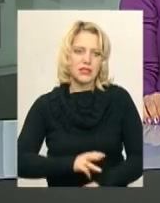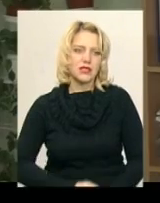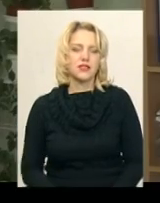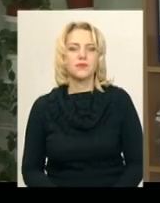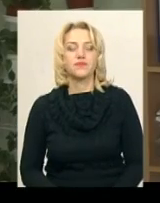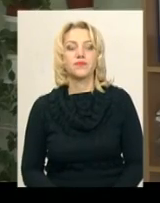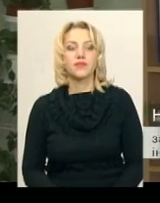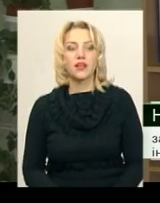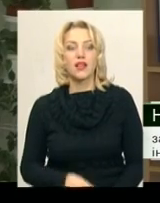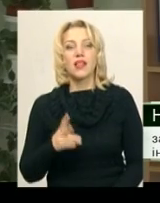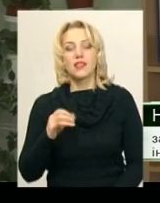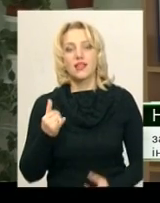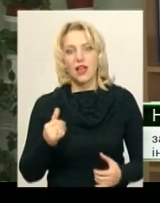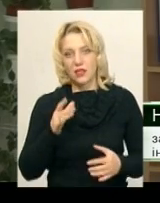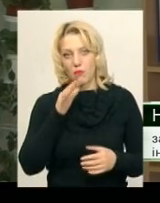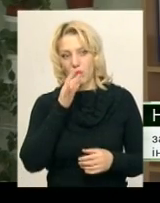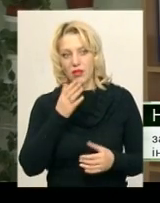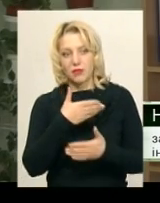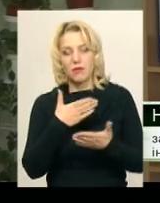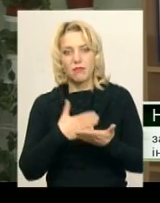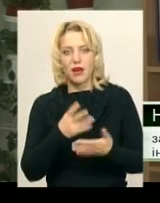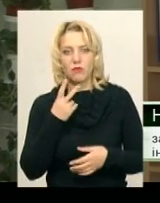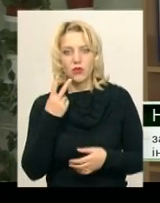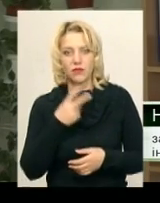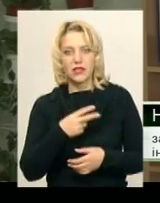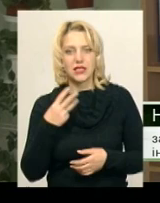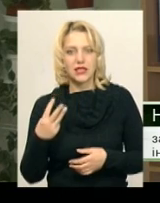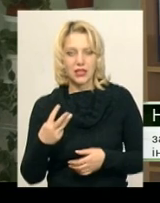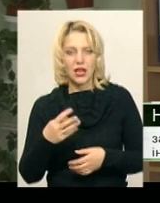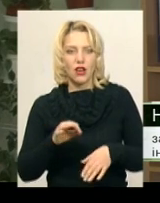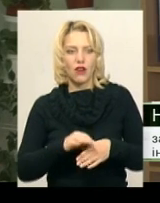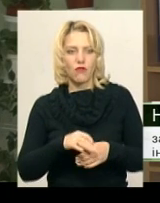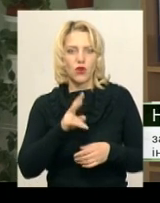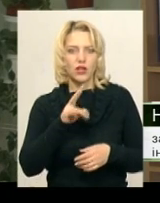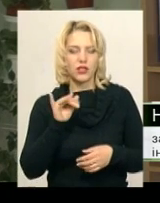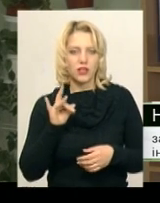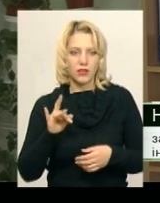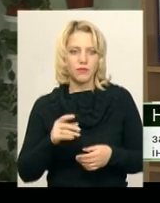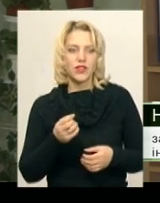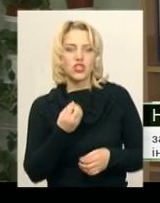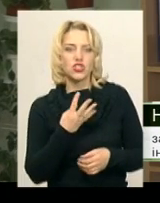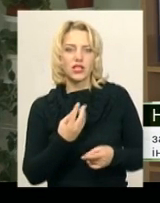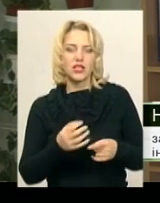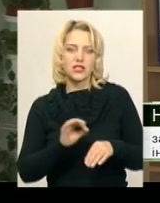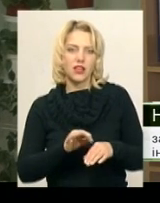місяці. На даний момент ми маємо 23 хворих на кір, 14